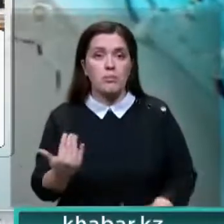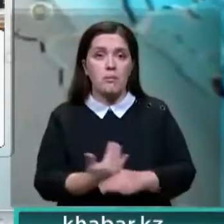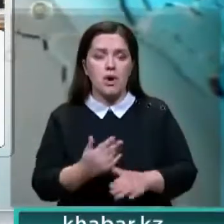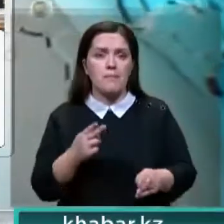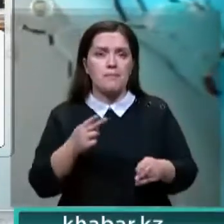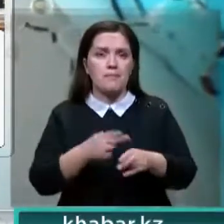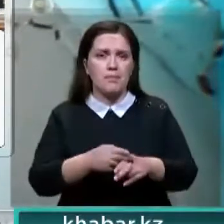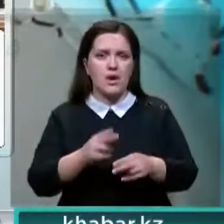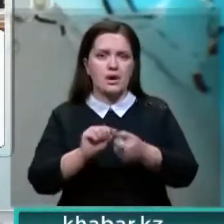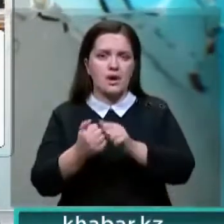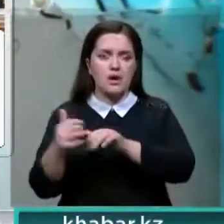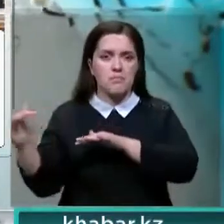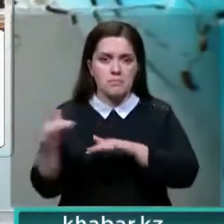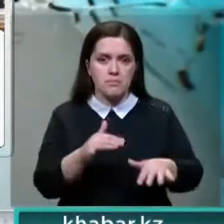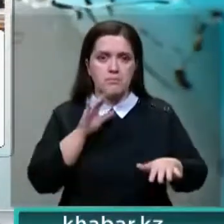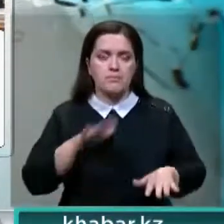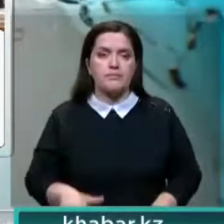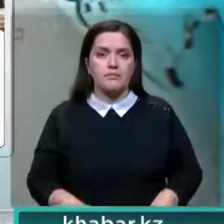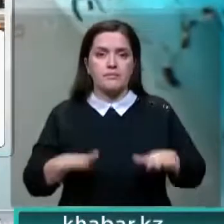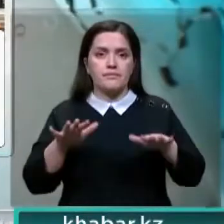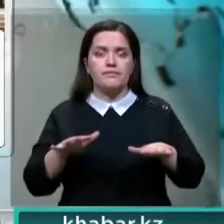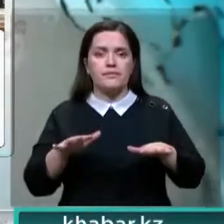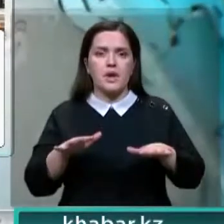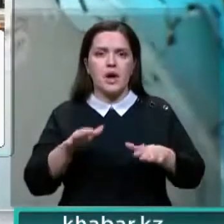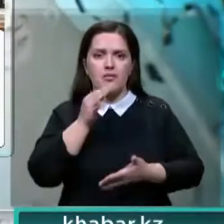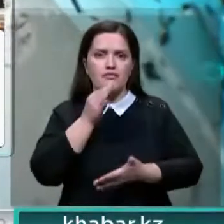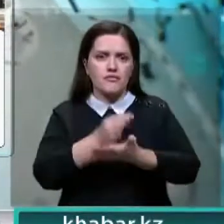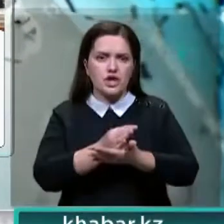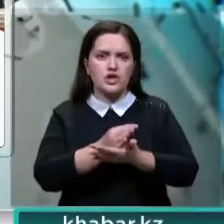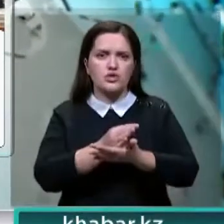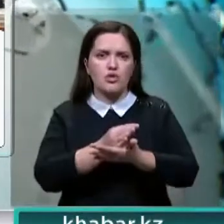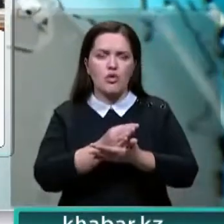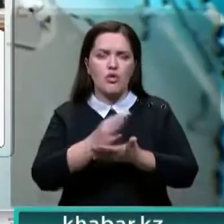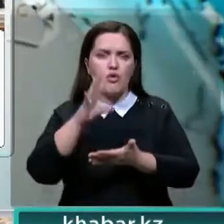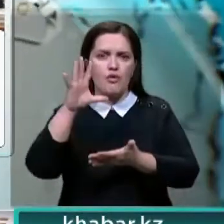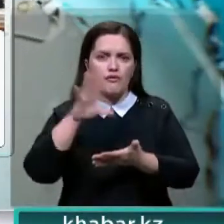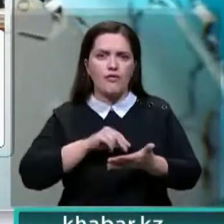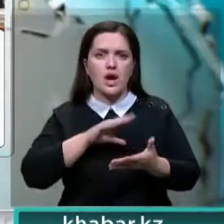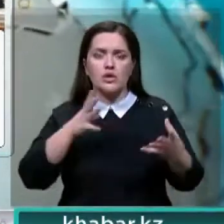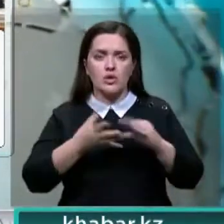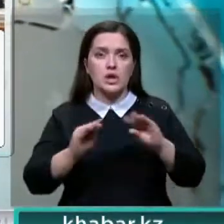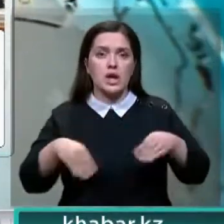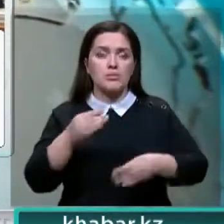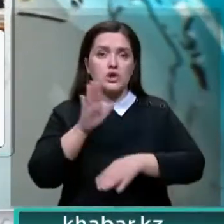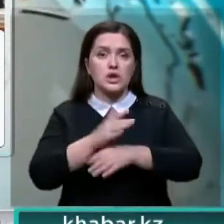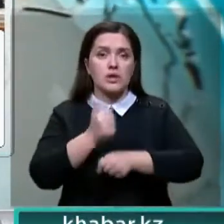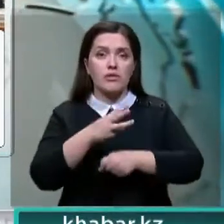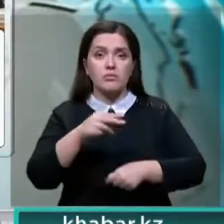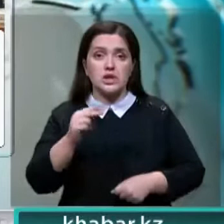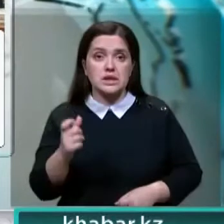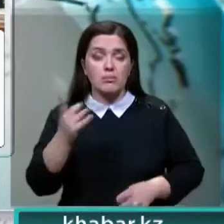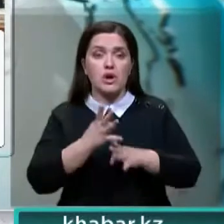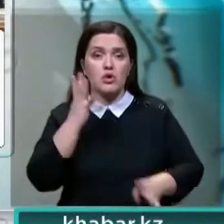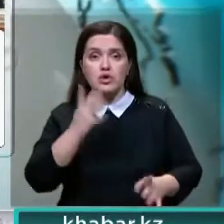предотвратить сели и паводки в этих районах. Резюмируя встречу, Касым Жумартукаев дал поручение главе МЧС в числе первоочередных